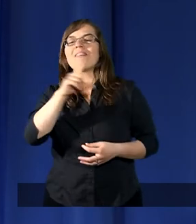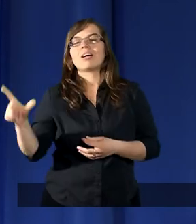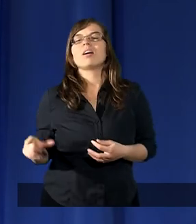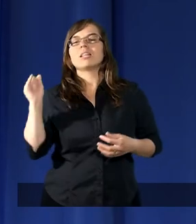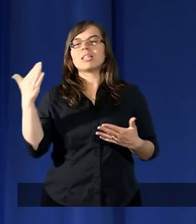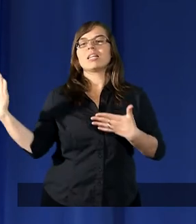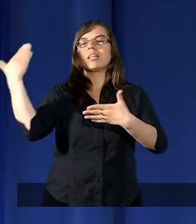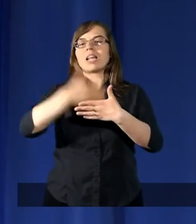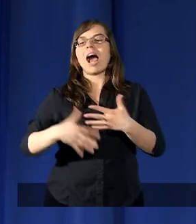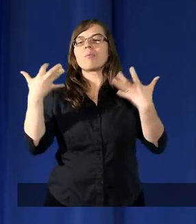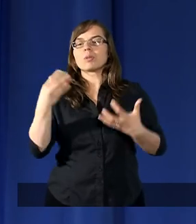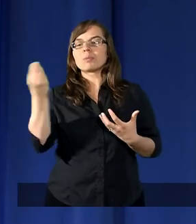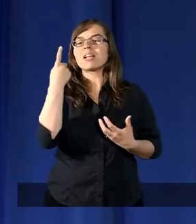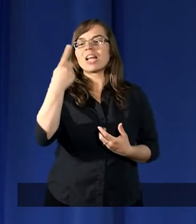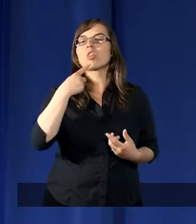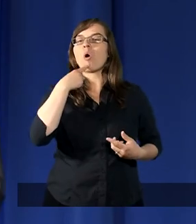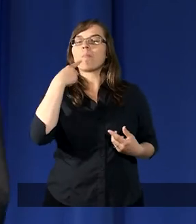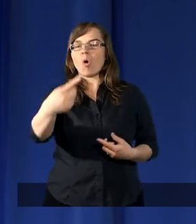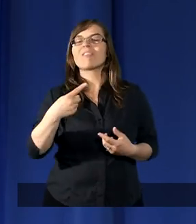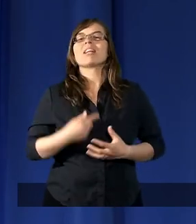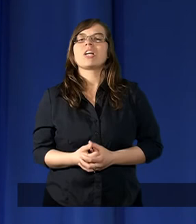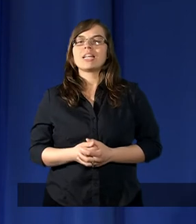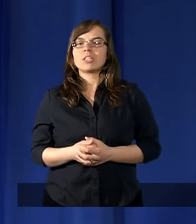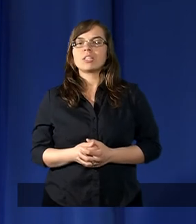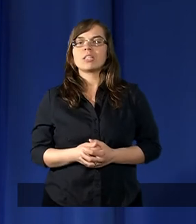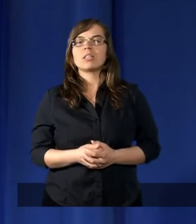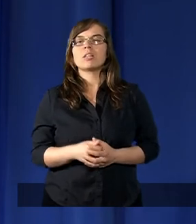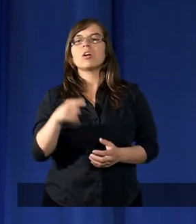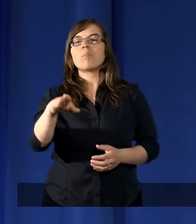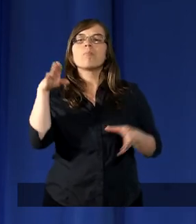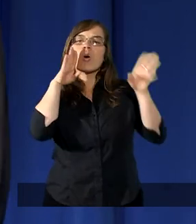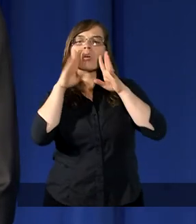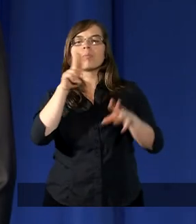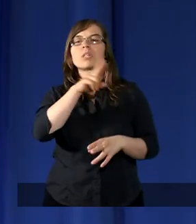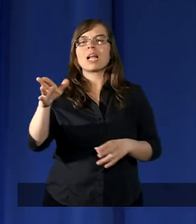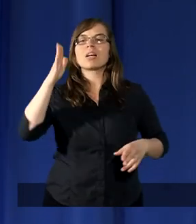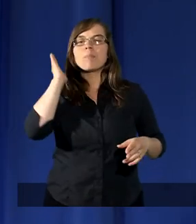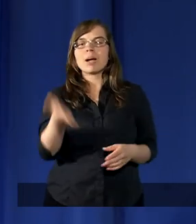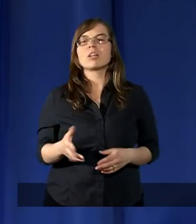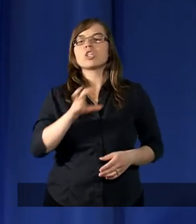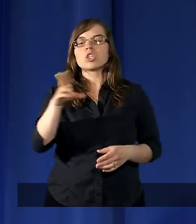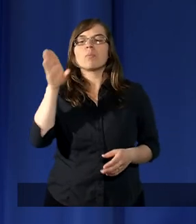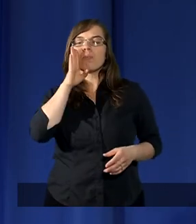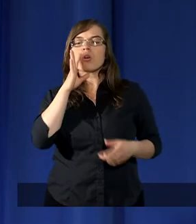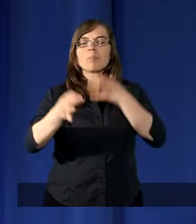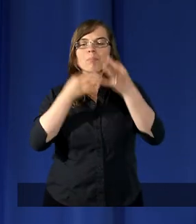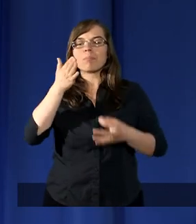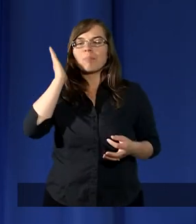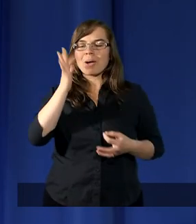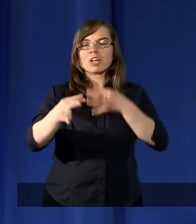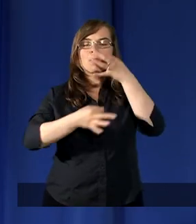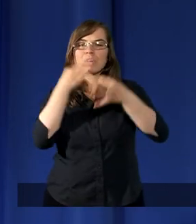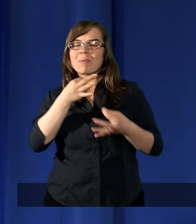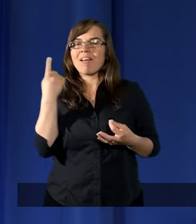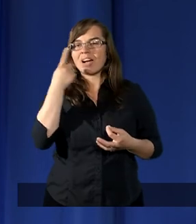I w zakończeniu chciałbym jedno powiedzieć. Czy podobne rzeczy będziemy, czy podobne pieśni będziemy